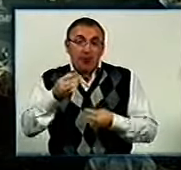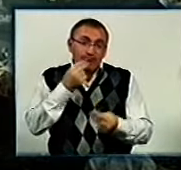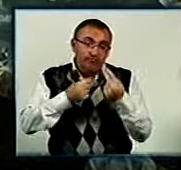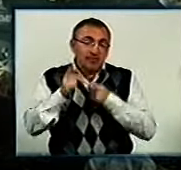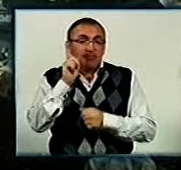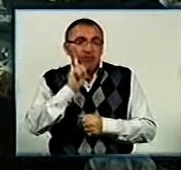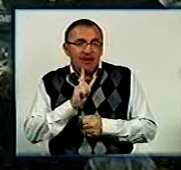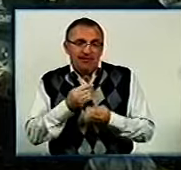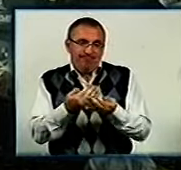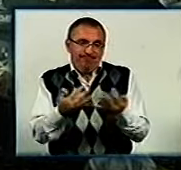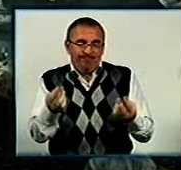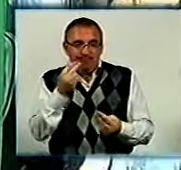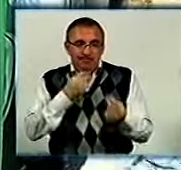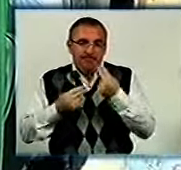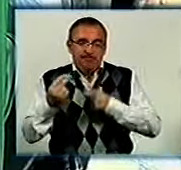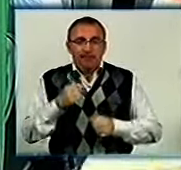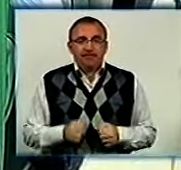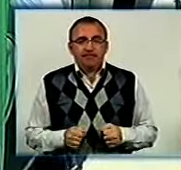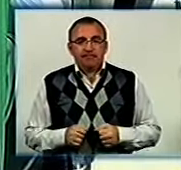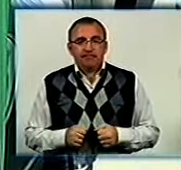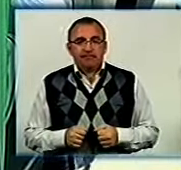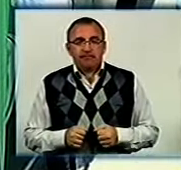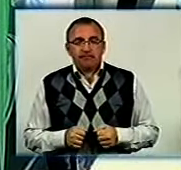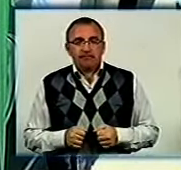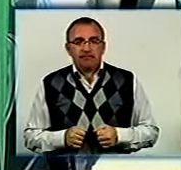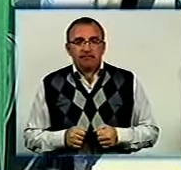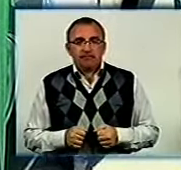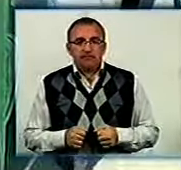смачними стравами. Сергій Михайлін, Володимир Волок. День за днем.